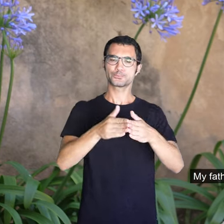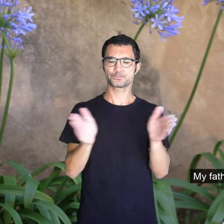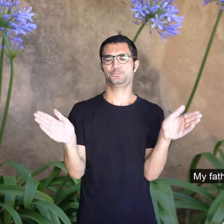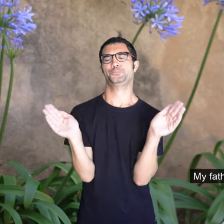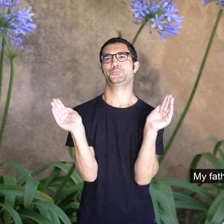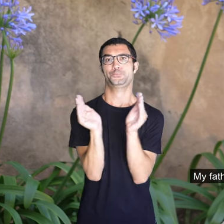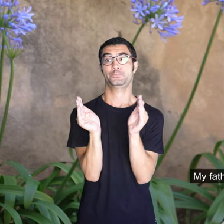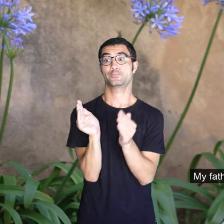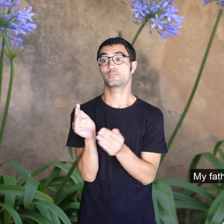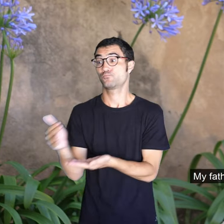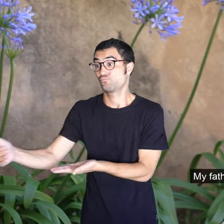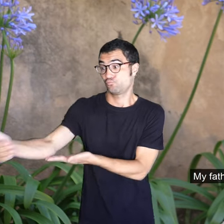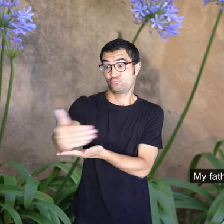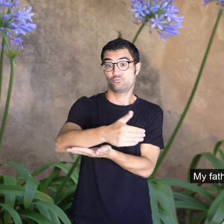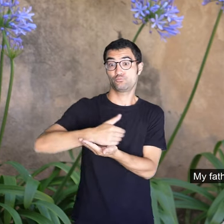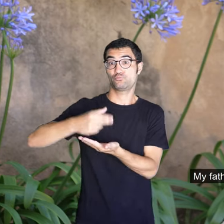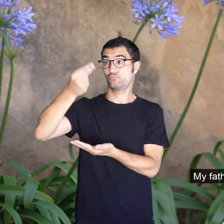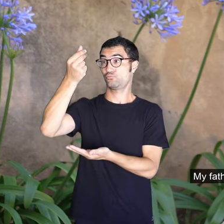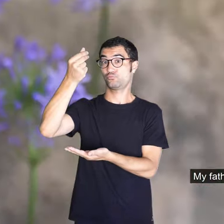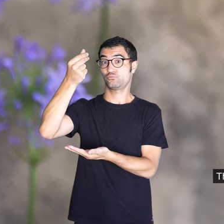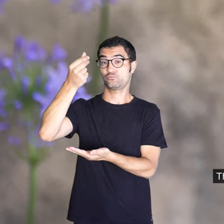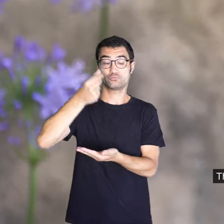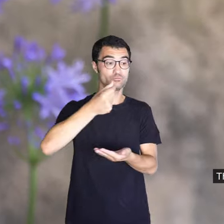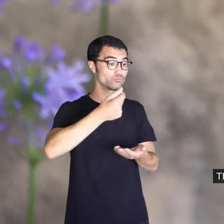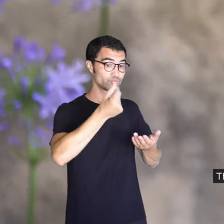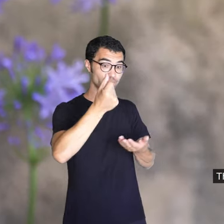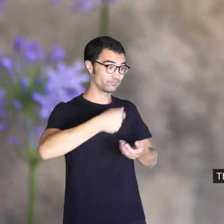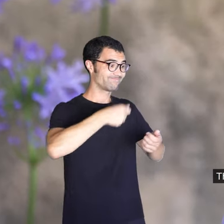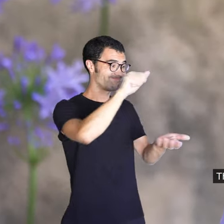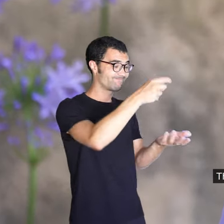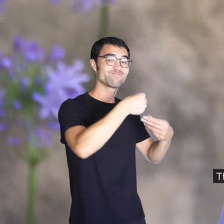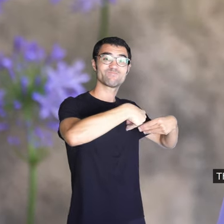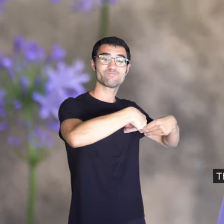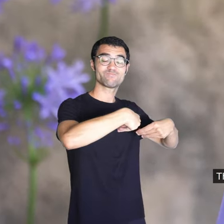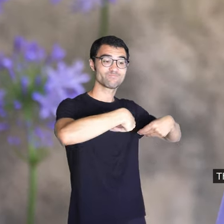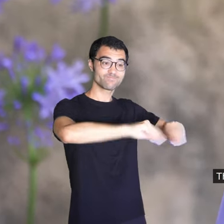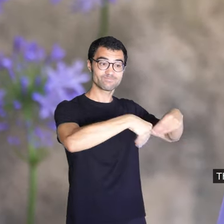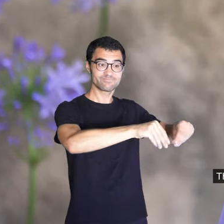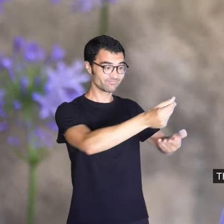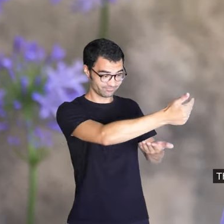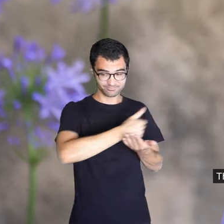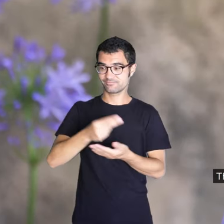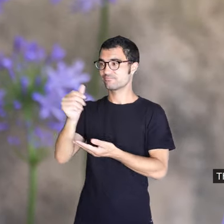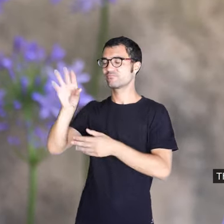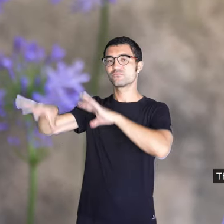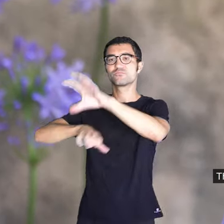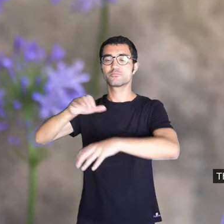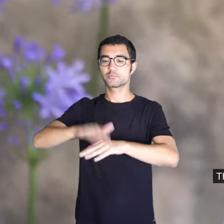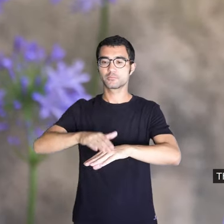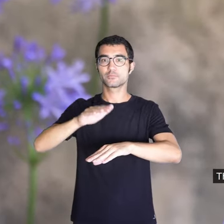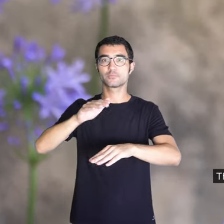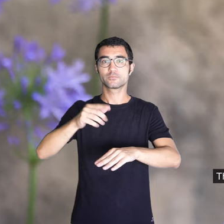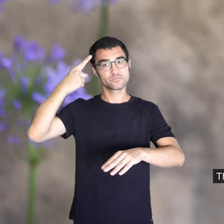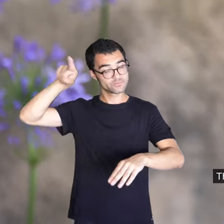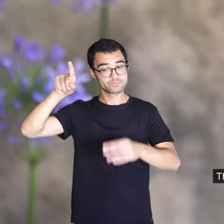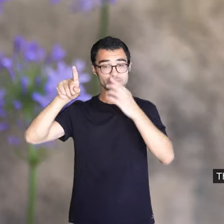que guanyàveu gastaven coses de pescar. Les xerxes duen plop i